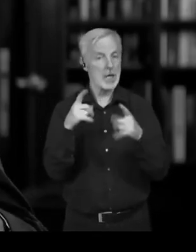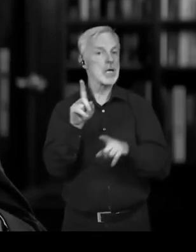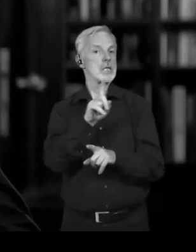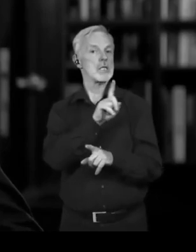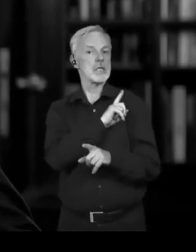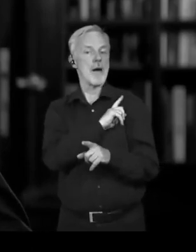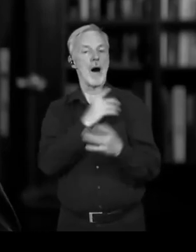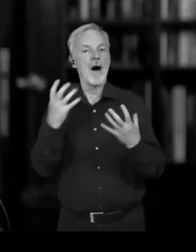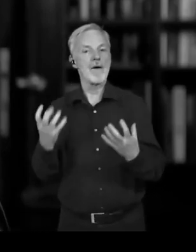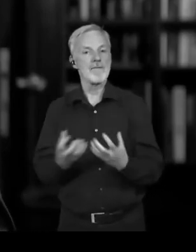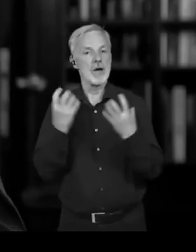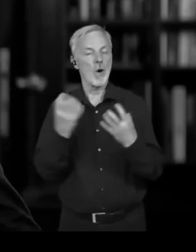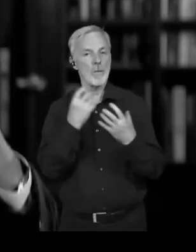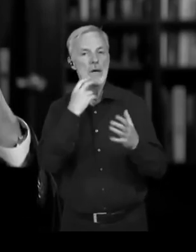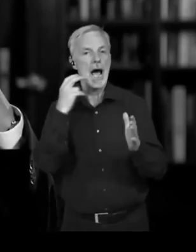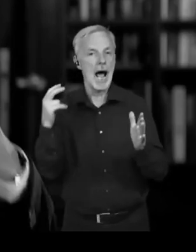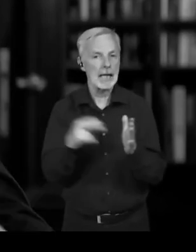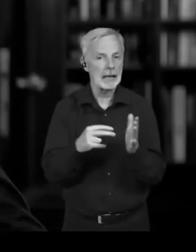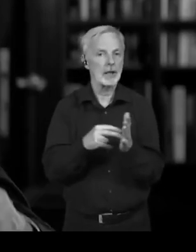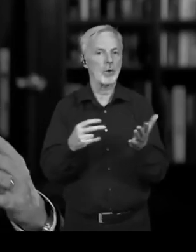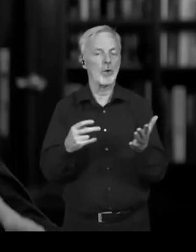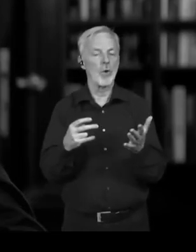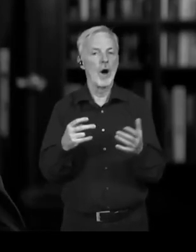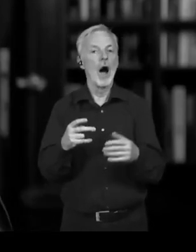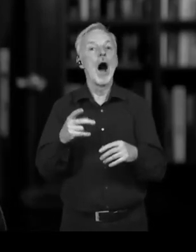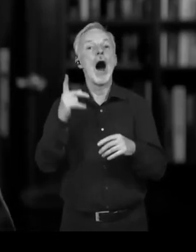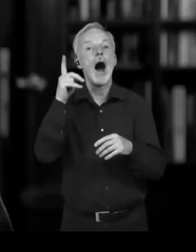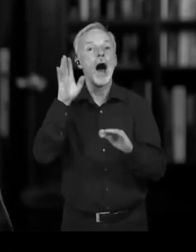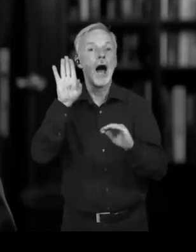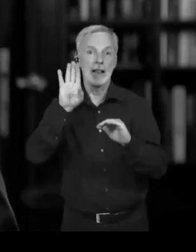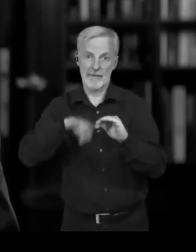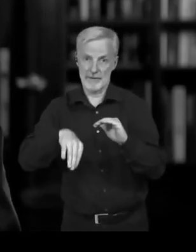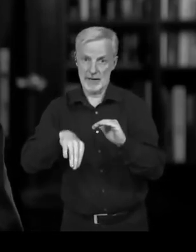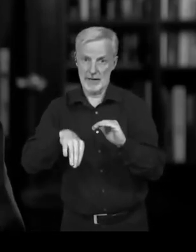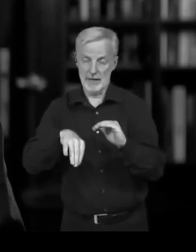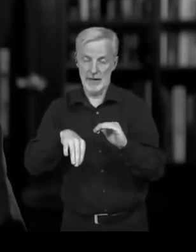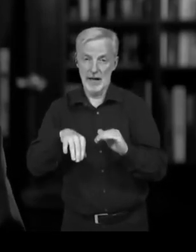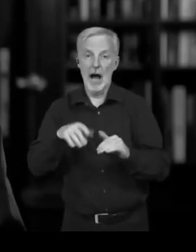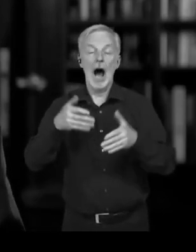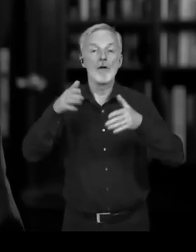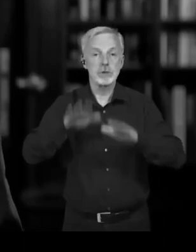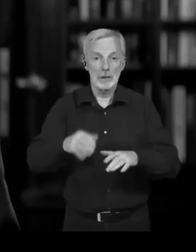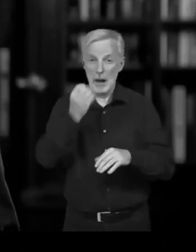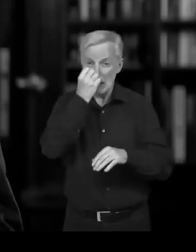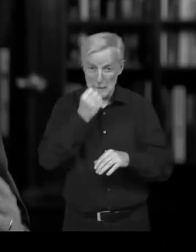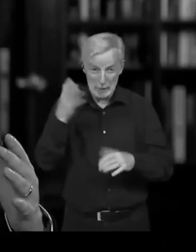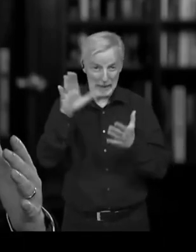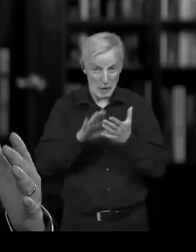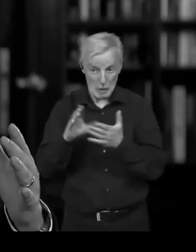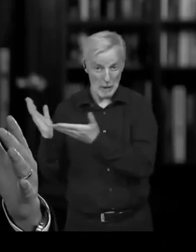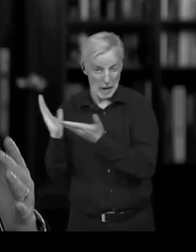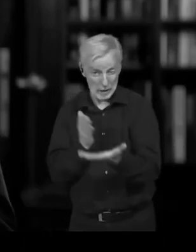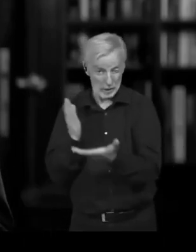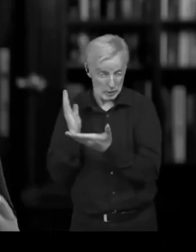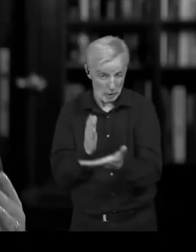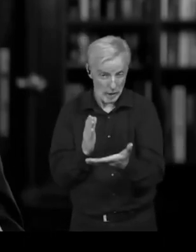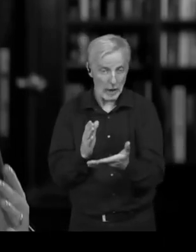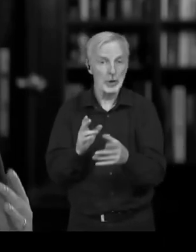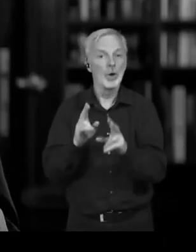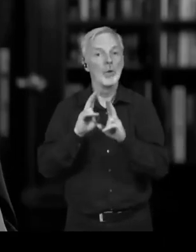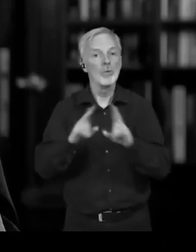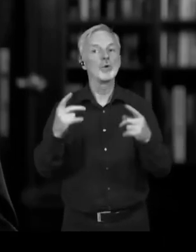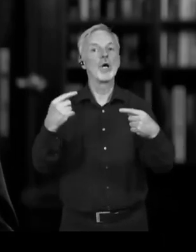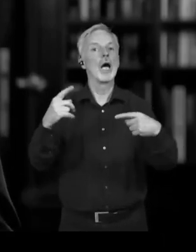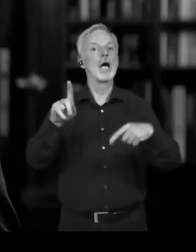prosperovala, aby byla soběstačná, tak místo toho jde totálně do chyták a jde to prostě vidět. Jako nezlobte se na mě, ale abych si koupil